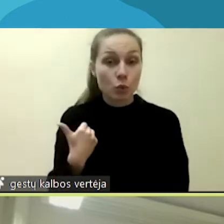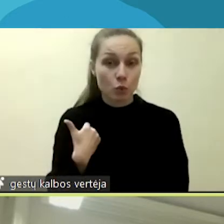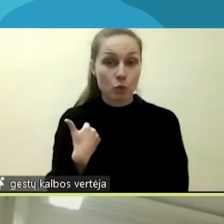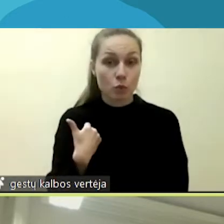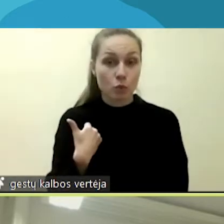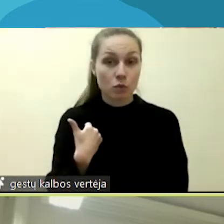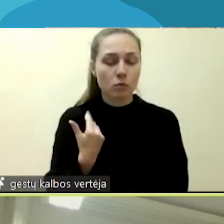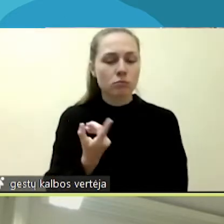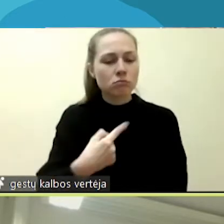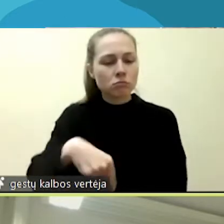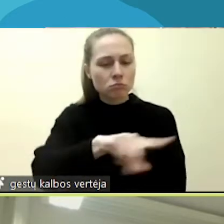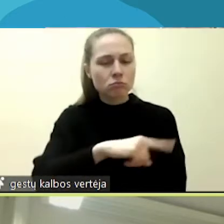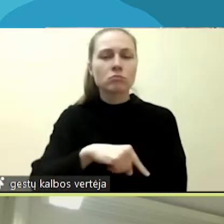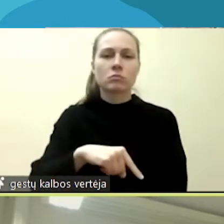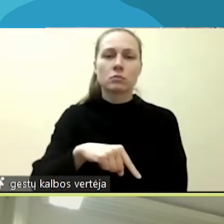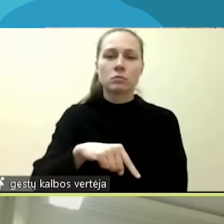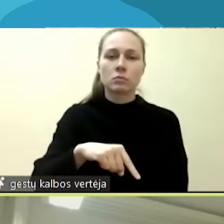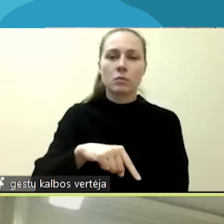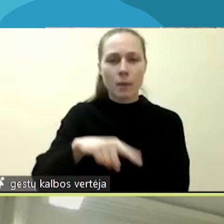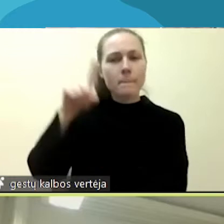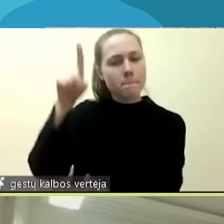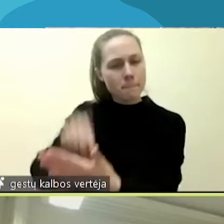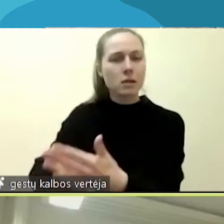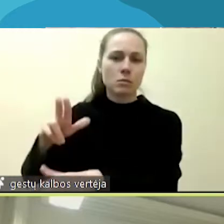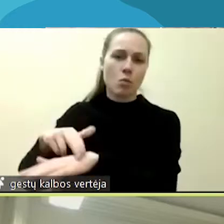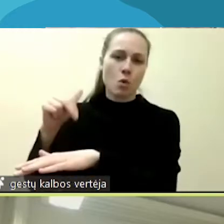kad jie labiau pasitikėtų policiją.